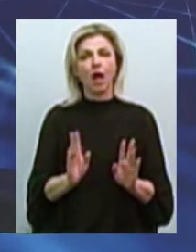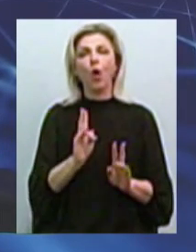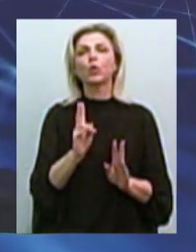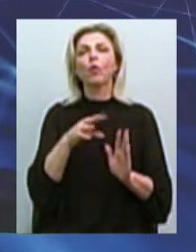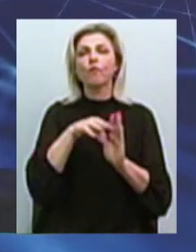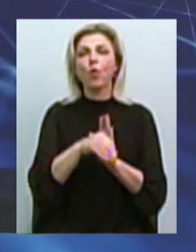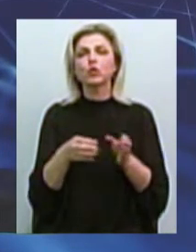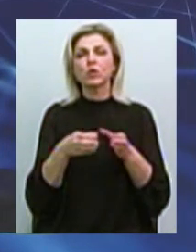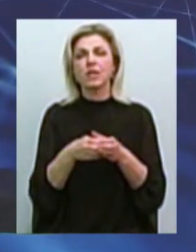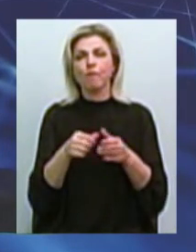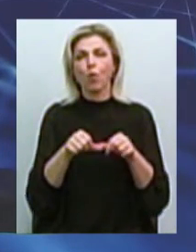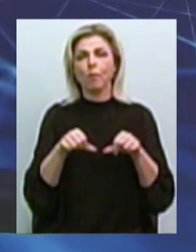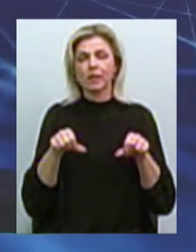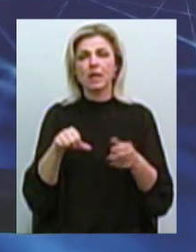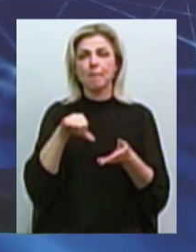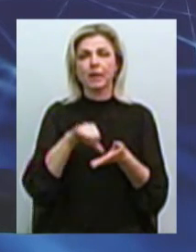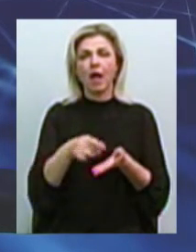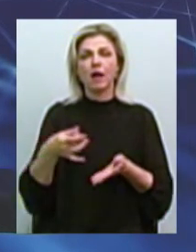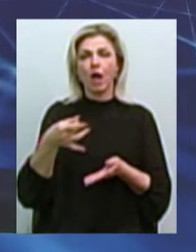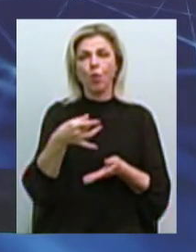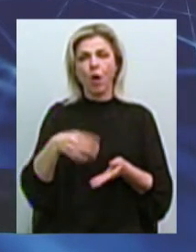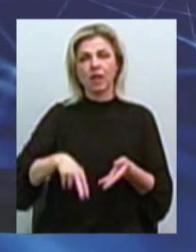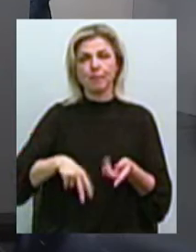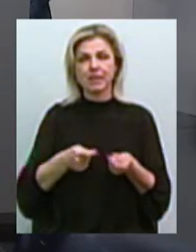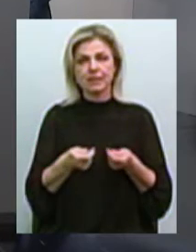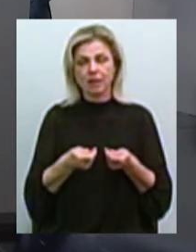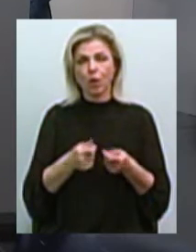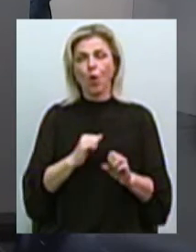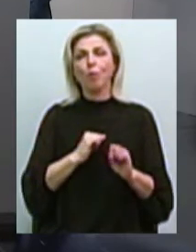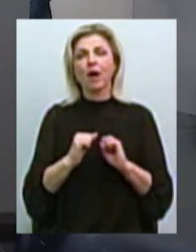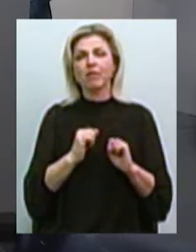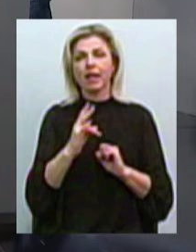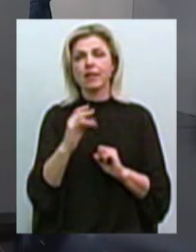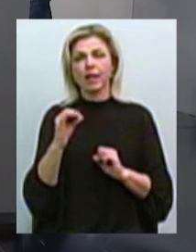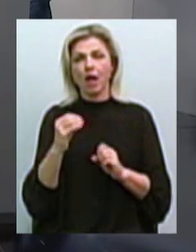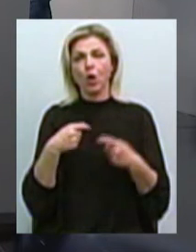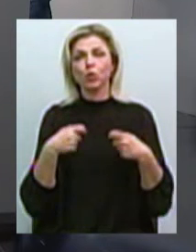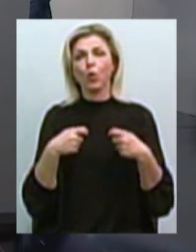цієї комісії? Представители районной администрації, управління торговлі,